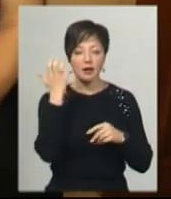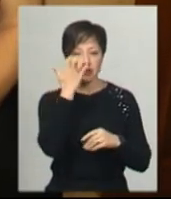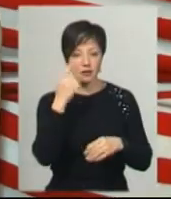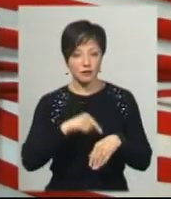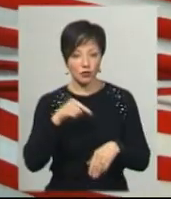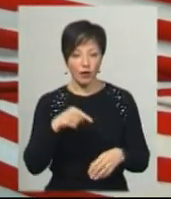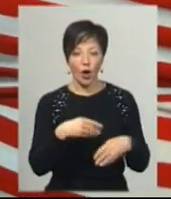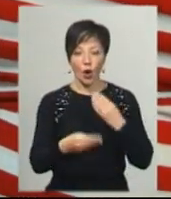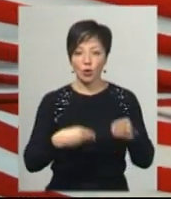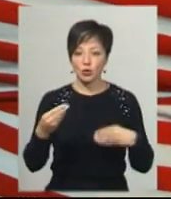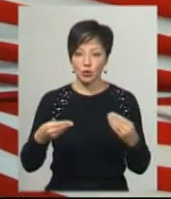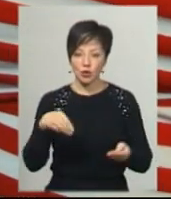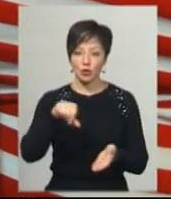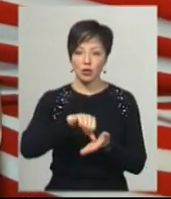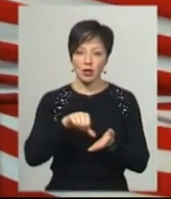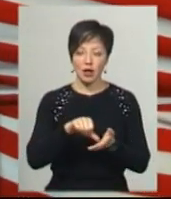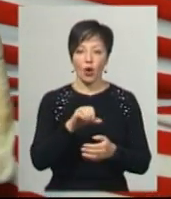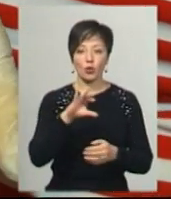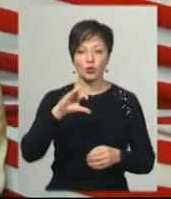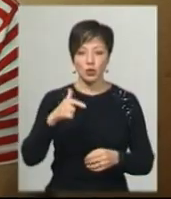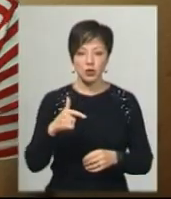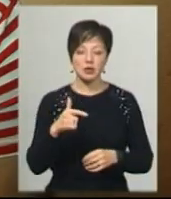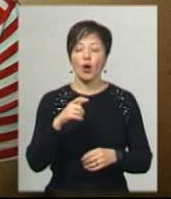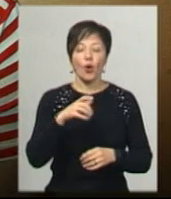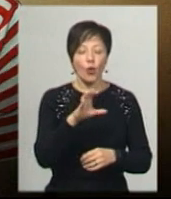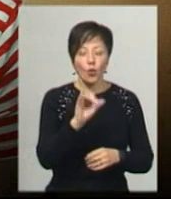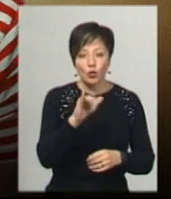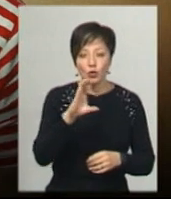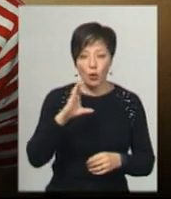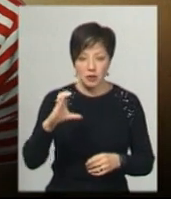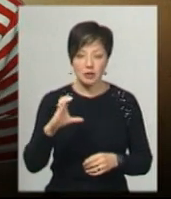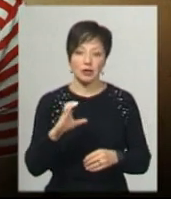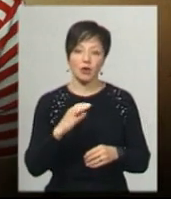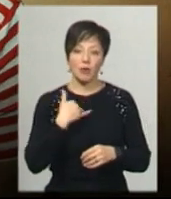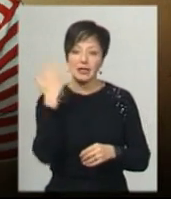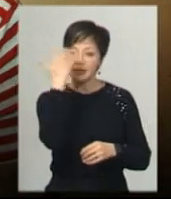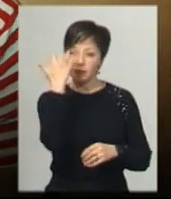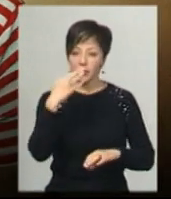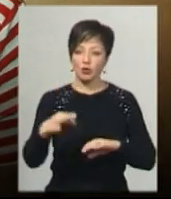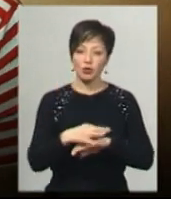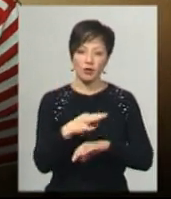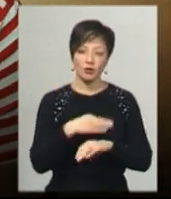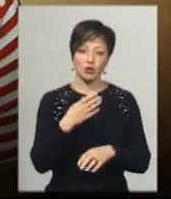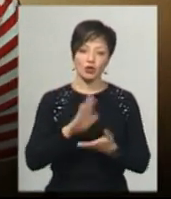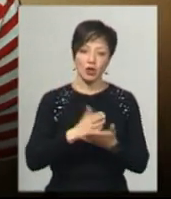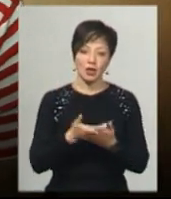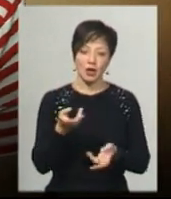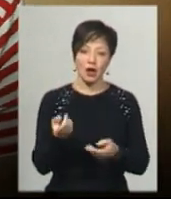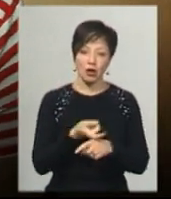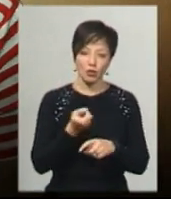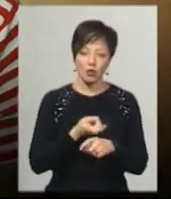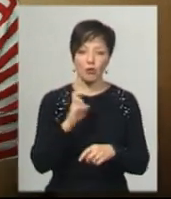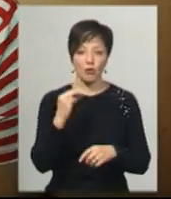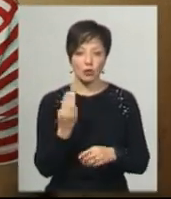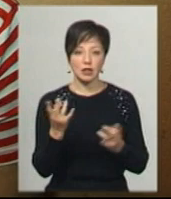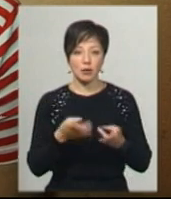тому розносить їжу УТОСівцям. В мене чоловік-інвалід зовсім сліпий, він може яйця жарити, він може картошку. Бувало таке, що в мене не було, він навіть і борщ варив,